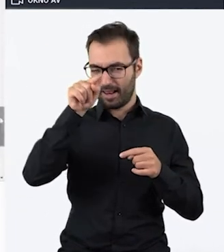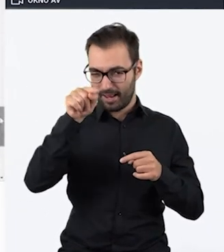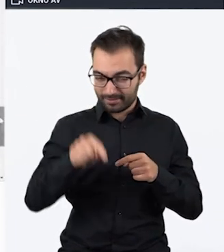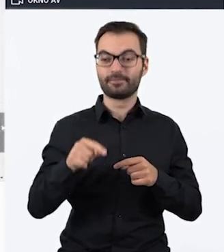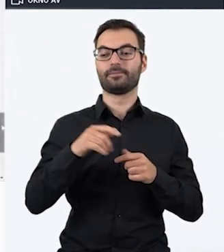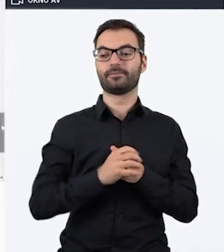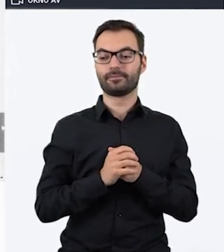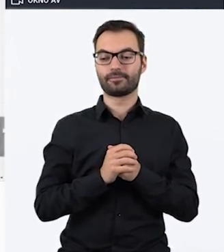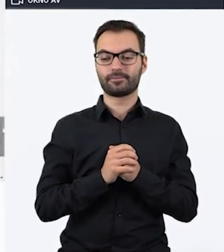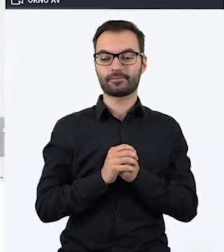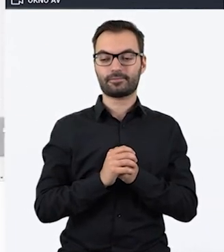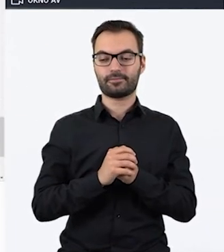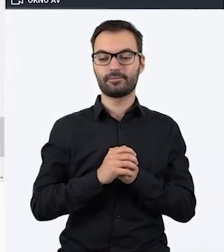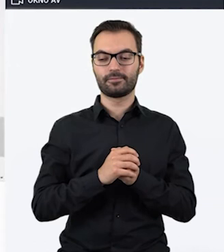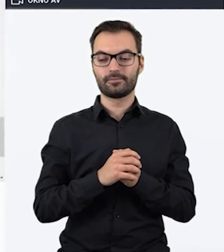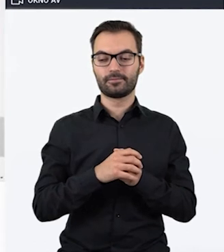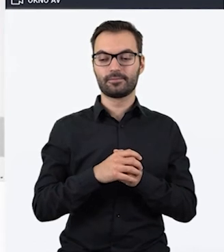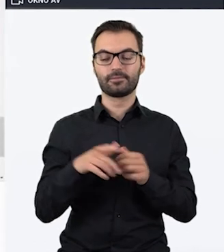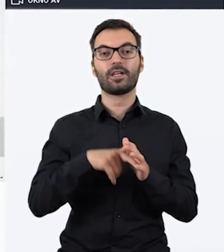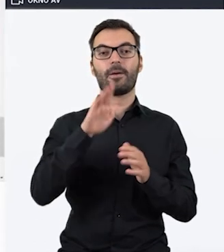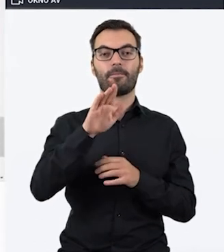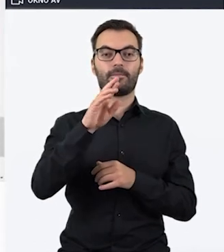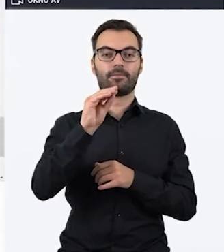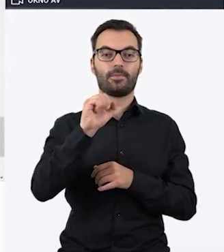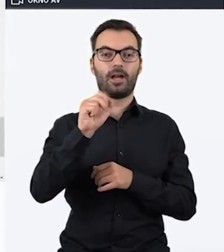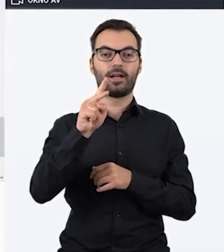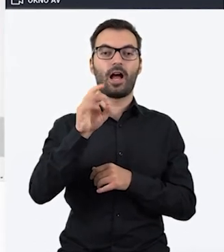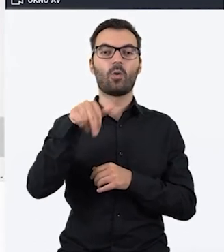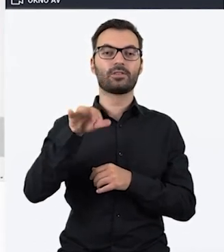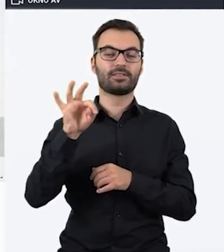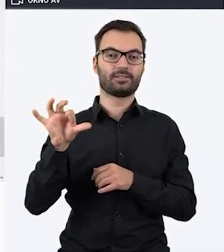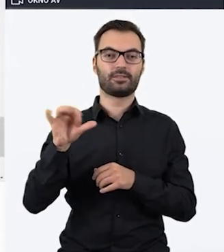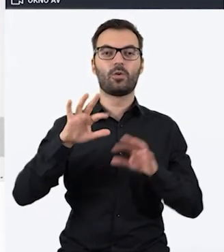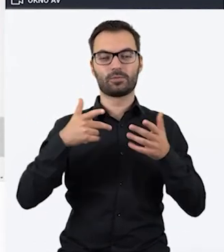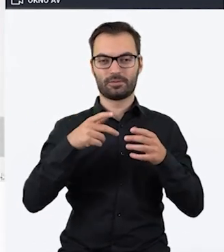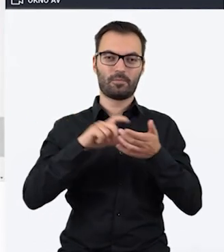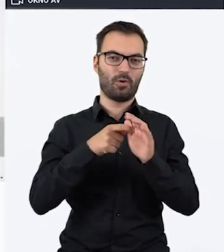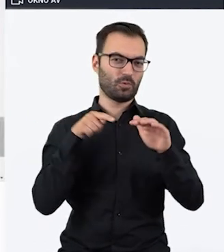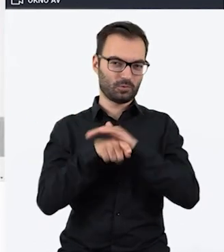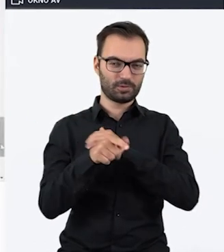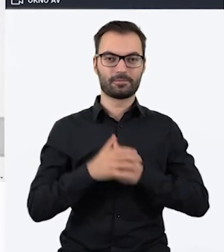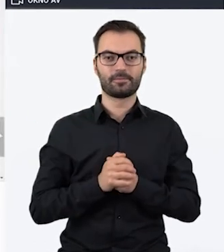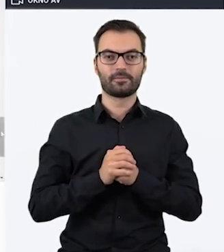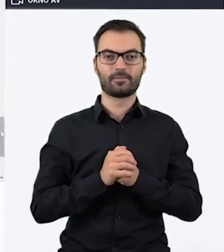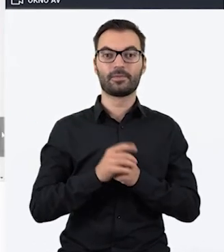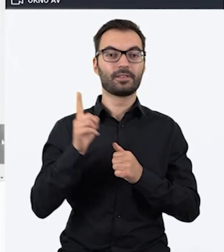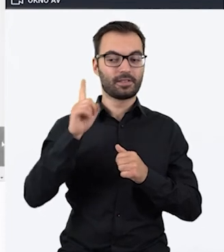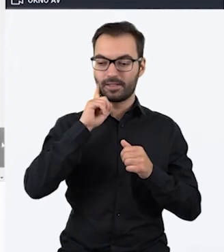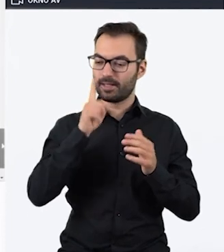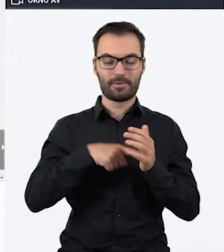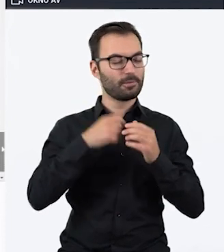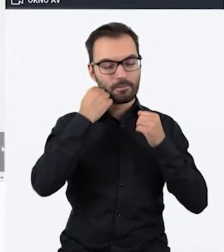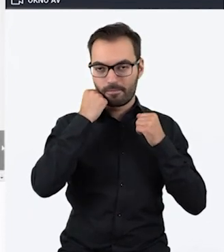docieramy do breakouts. Breakouts, czyli właśnie takie escape room'y. Jak Państwo widzą, jest tu naprawdę dużo